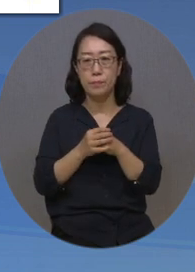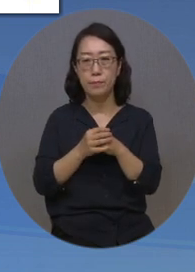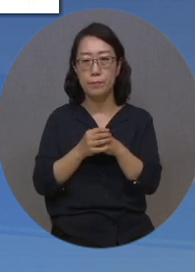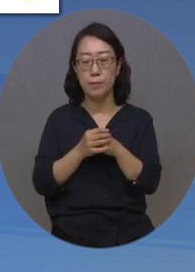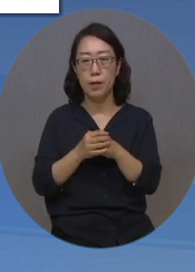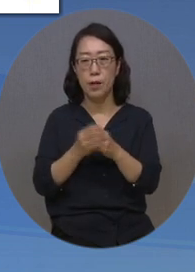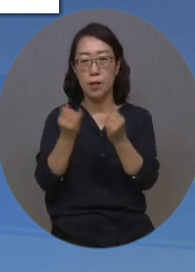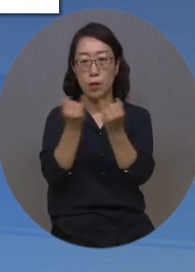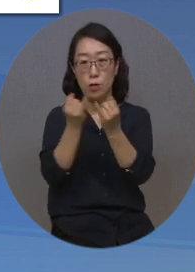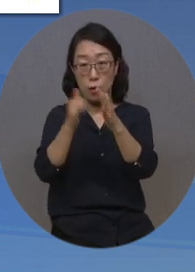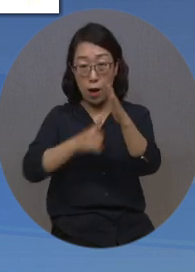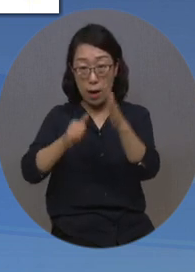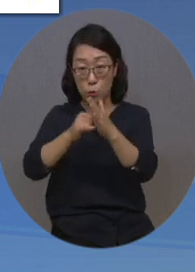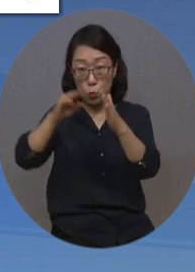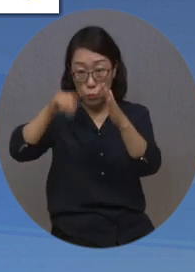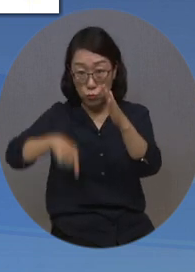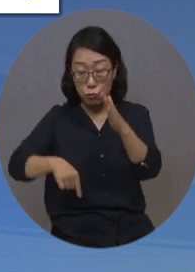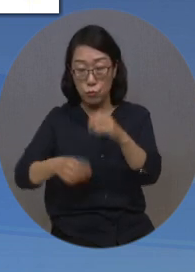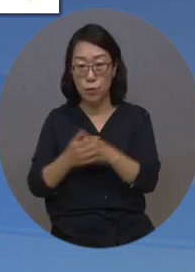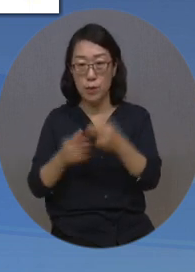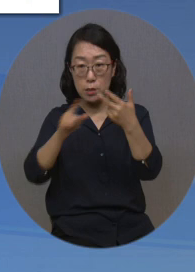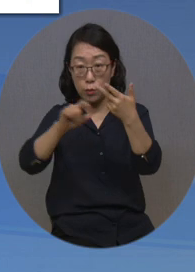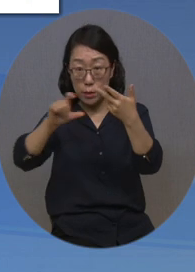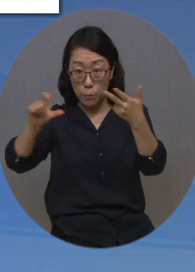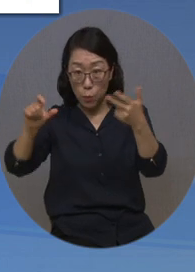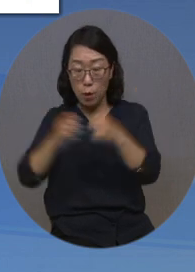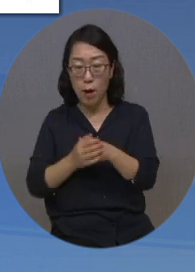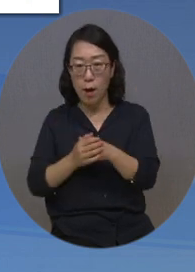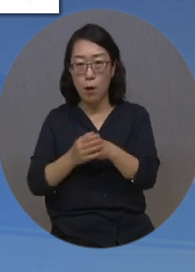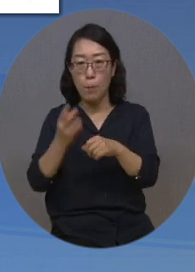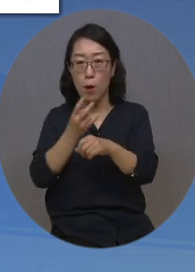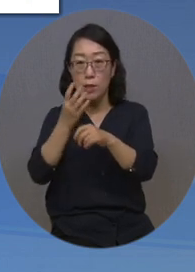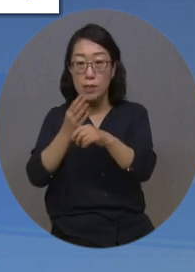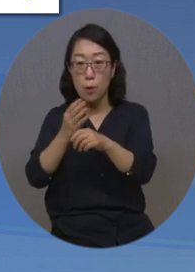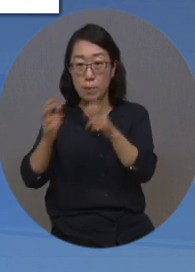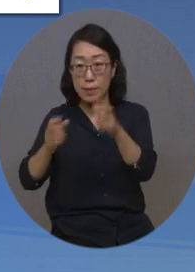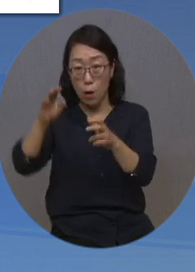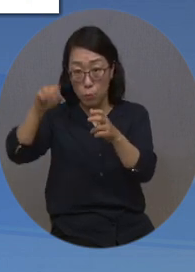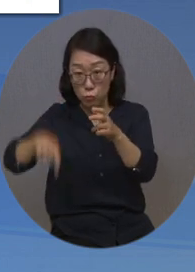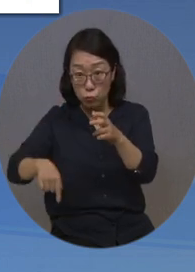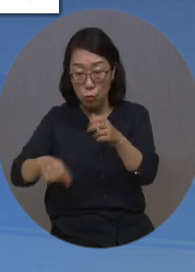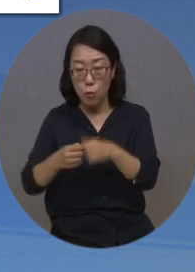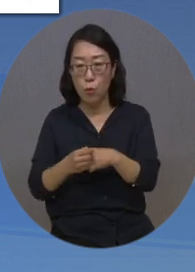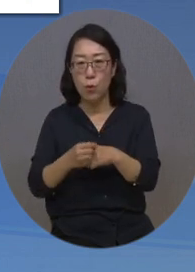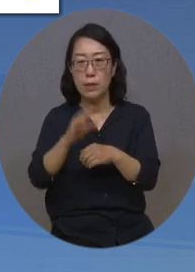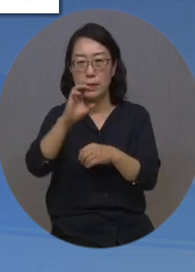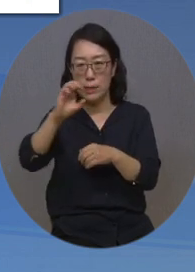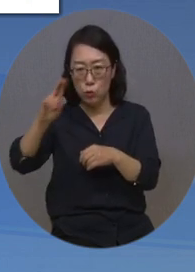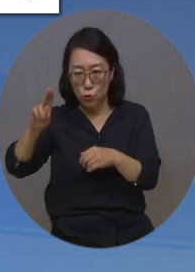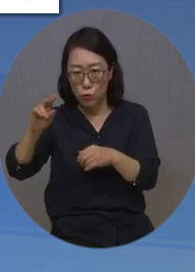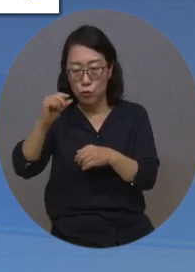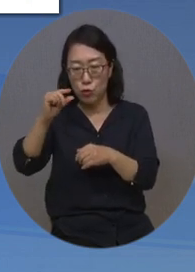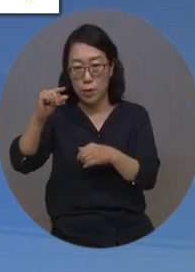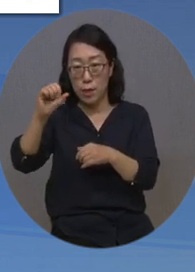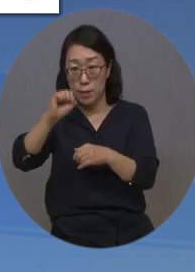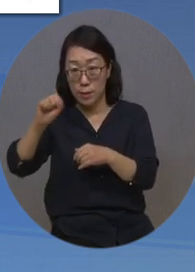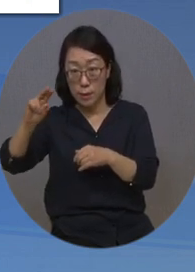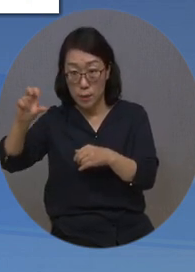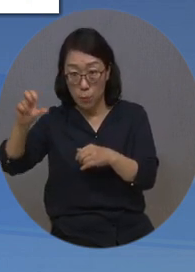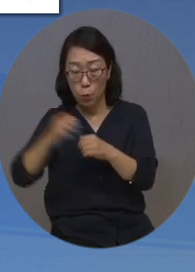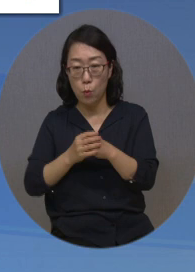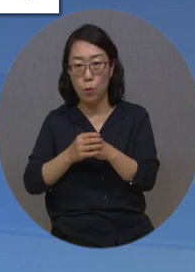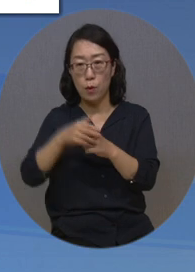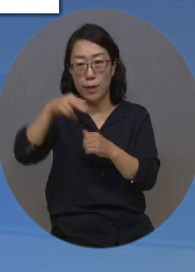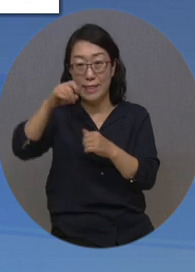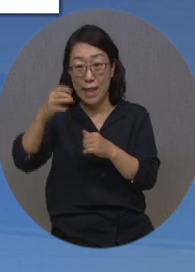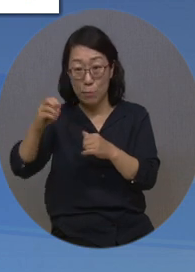여성가족부는 지난 15일 한국편의점산업협회와 5개 회원사인 CU, GS25, 7-11,